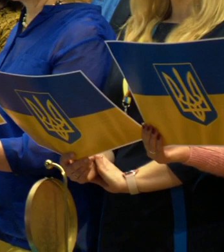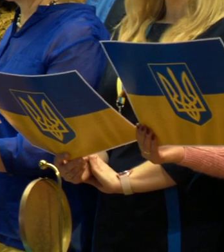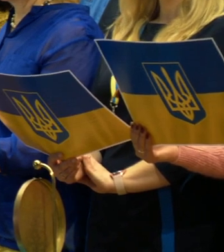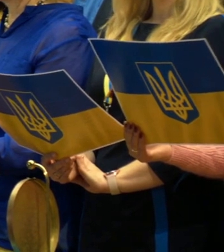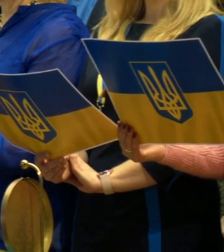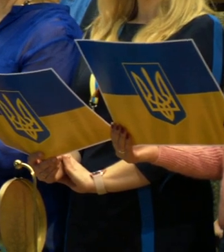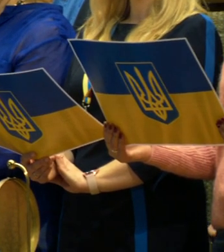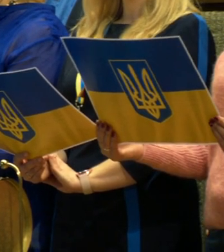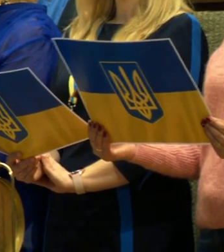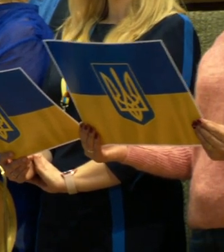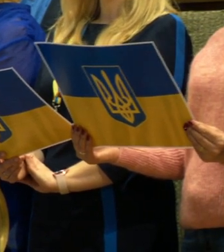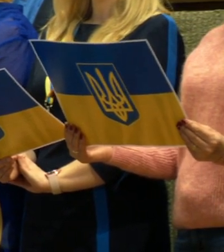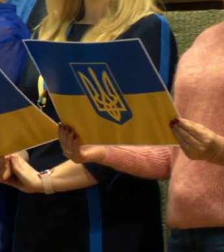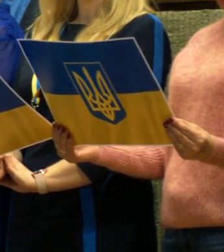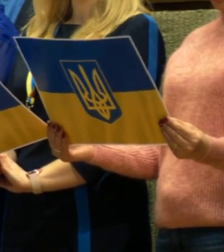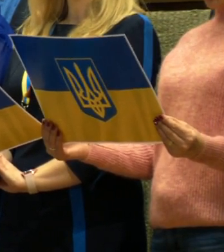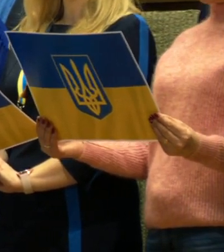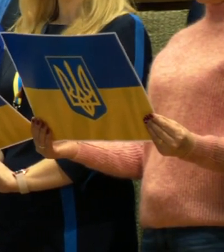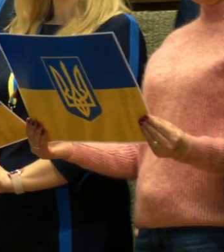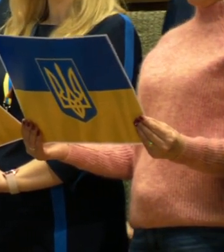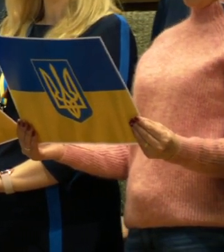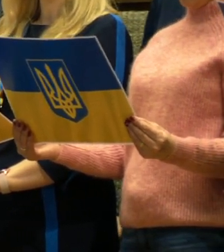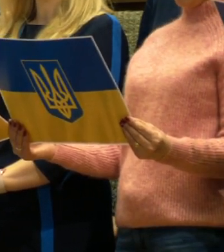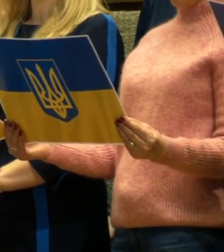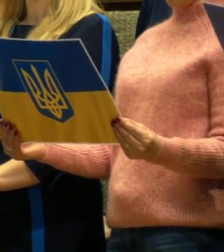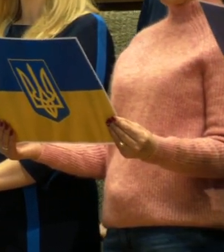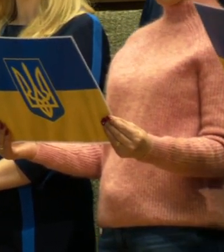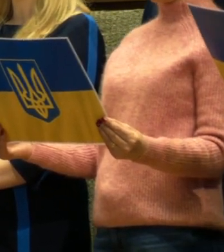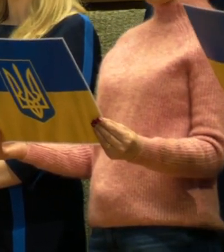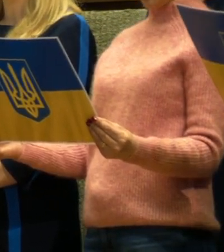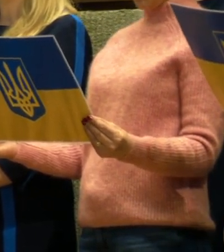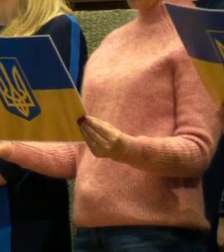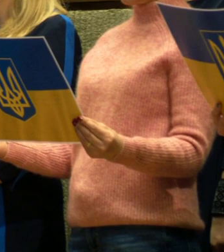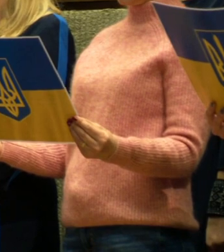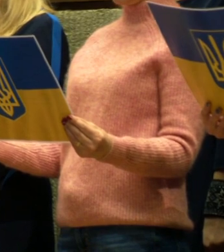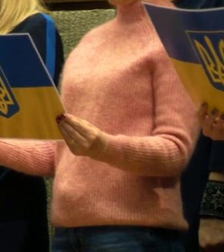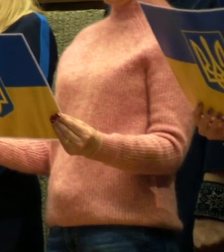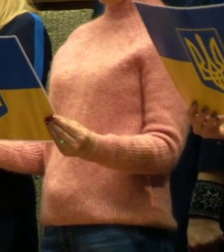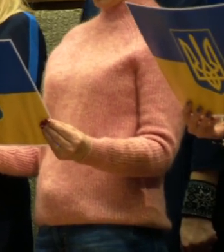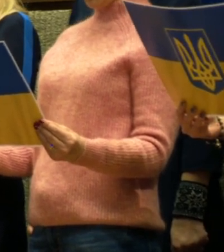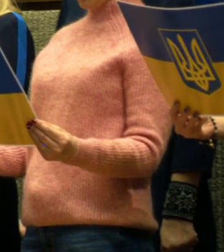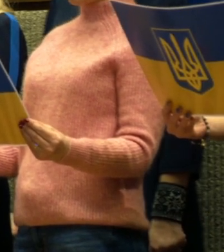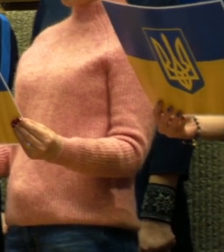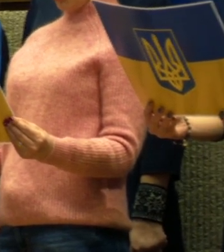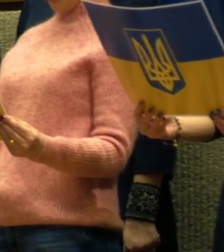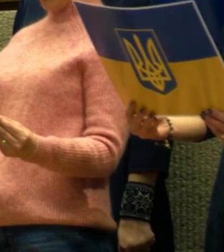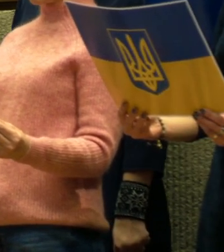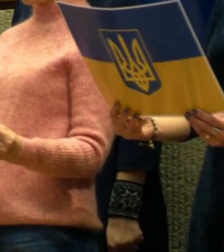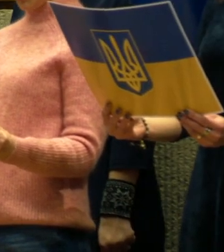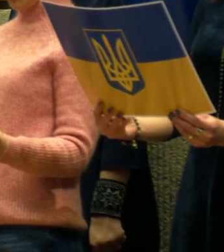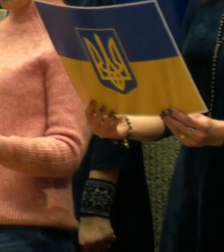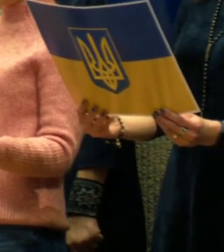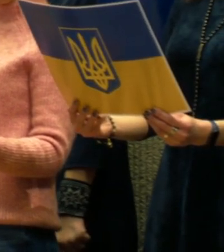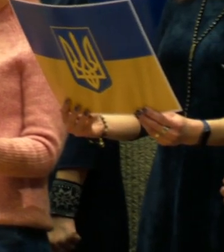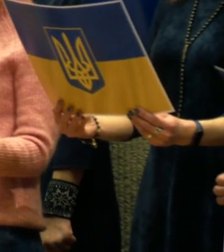Sėmo bendruomenė pabrėžė, kartu